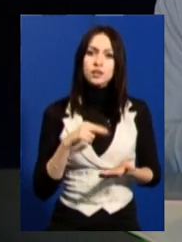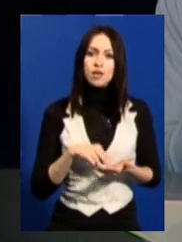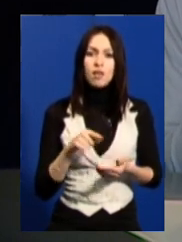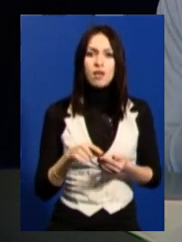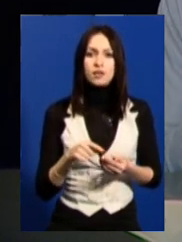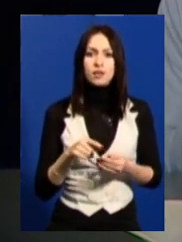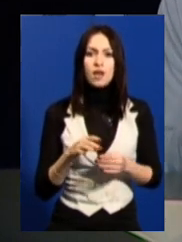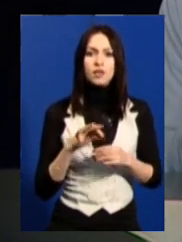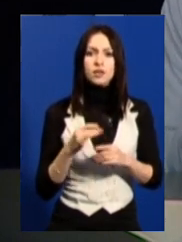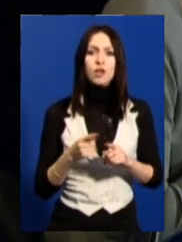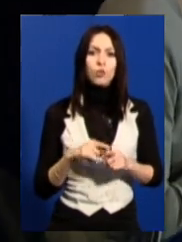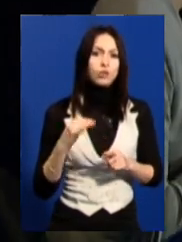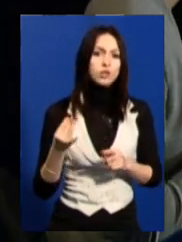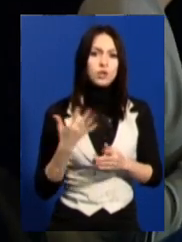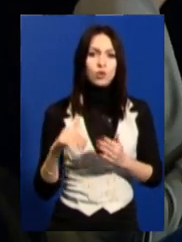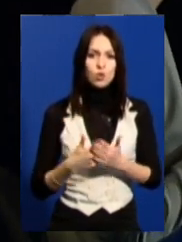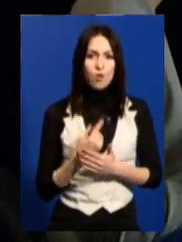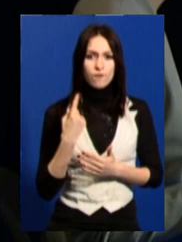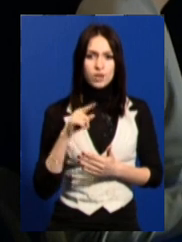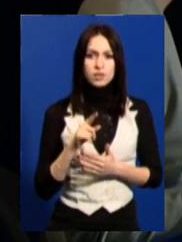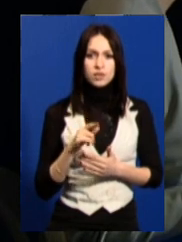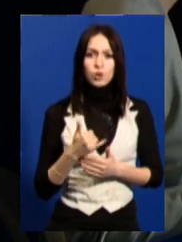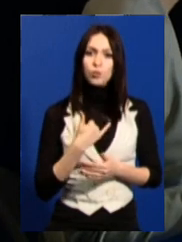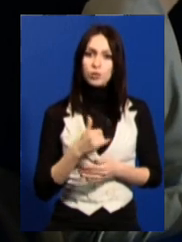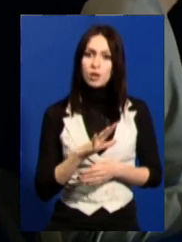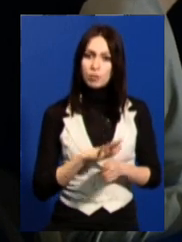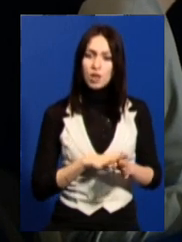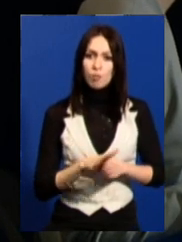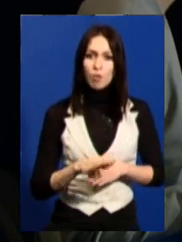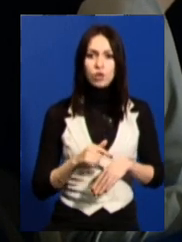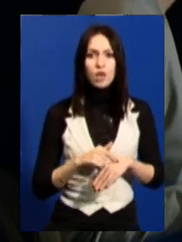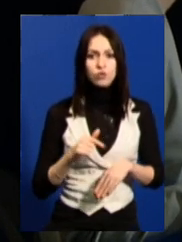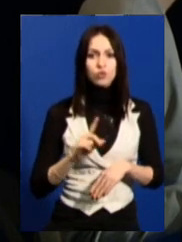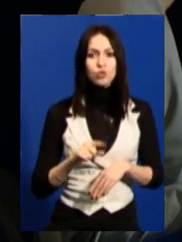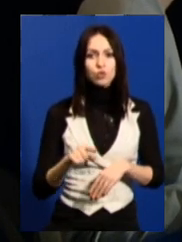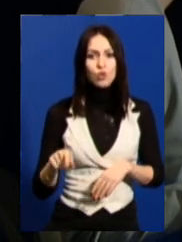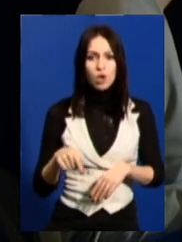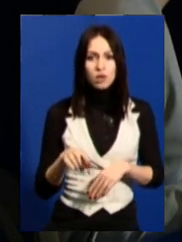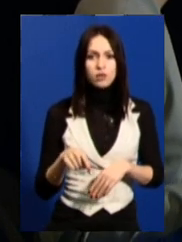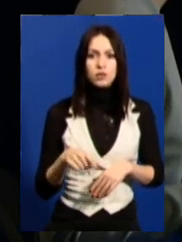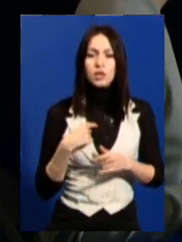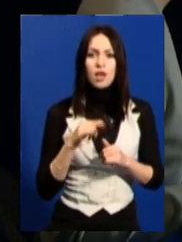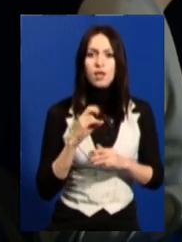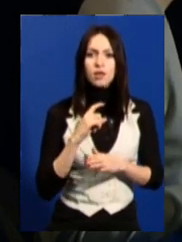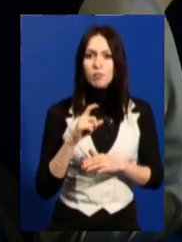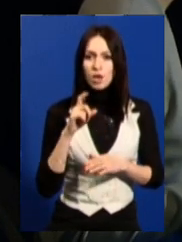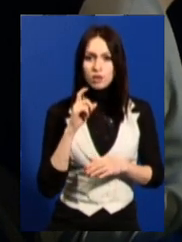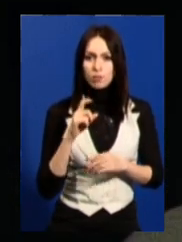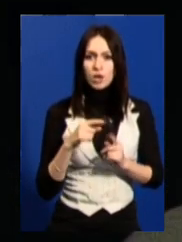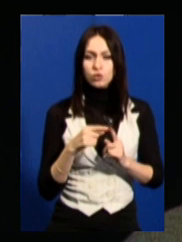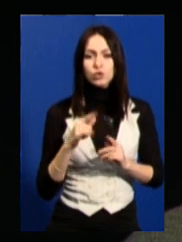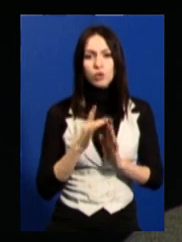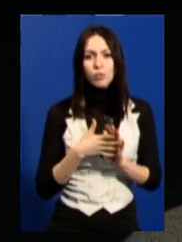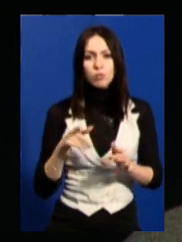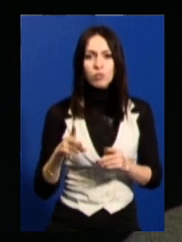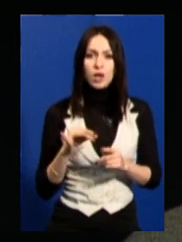чи якоїсь цікавої нової ідеї? У мене було повне відчуття, що вони, я не розумів, свідомили вони цього